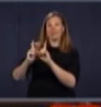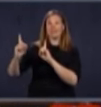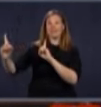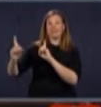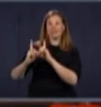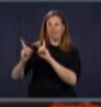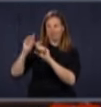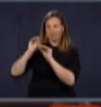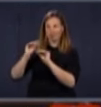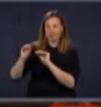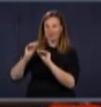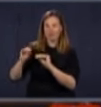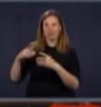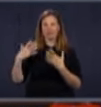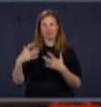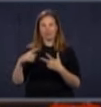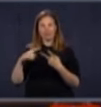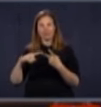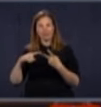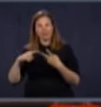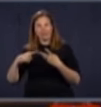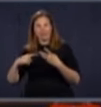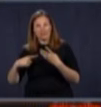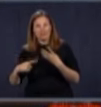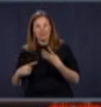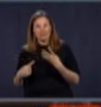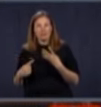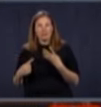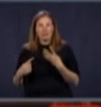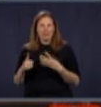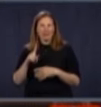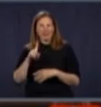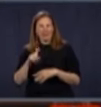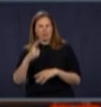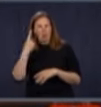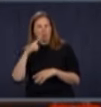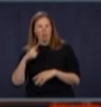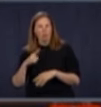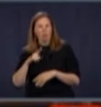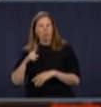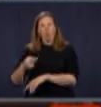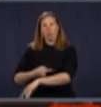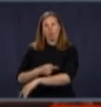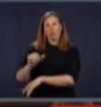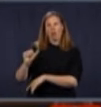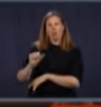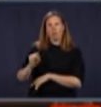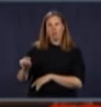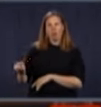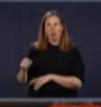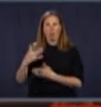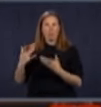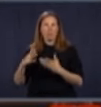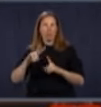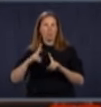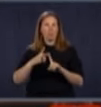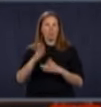septembre. Peut-être une question à M. Arruda, puis M. Legault pourrait peut-être compléter, mais